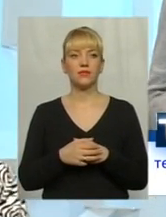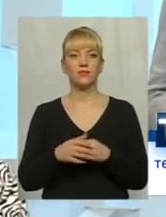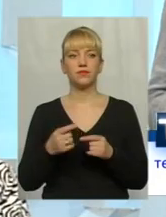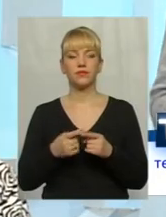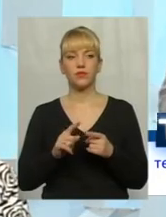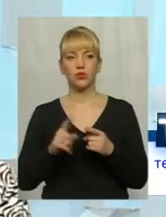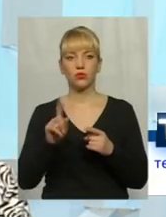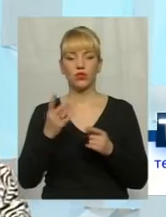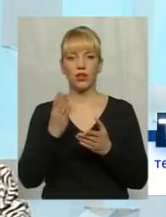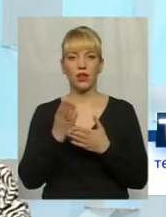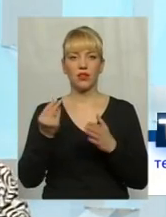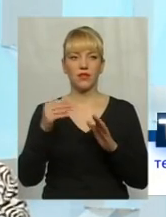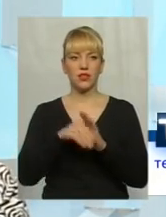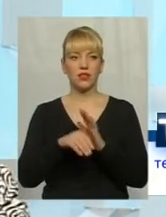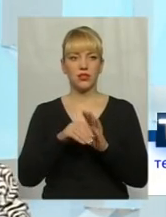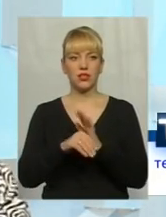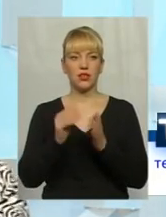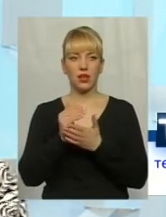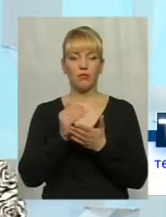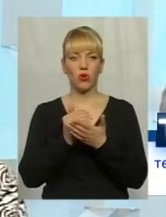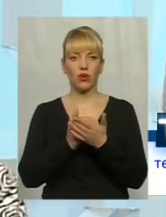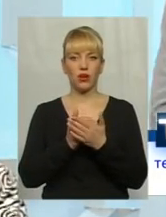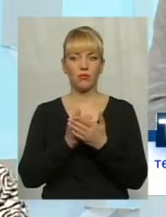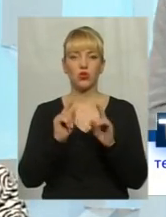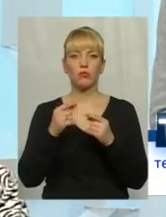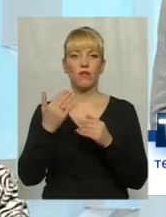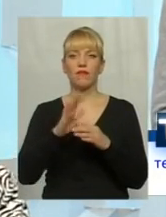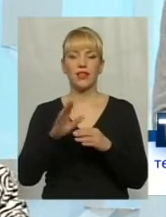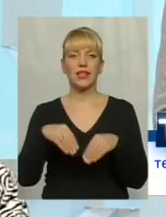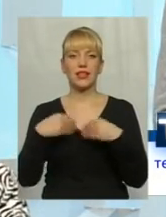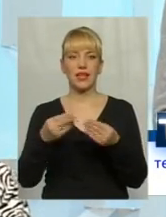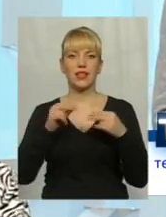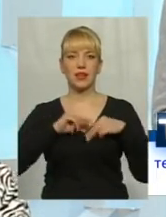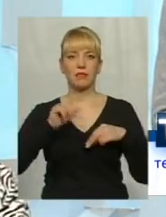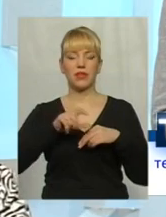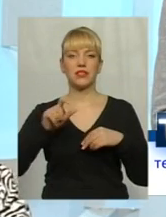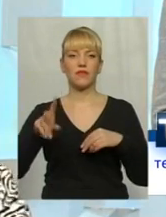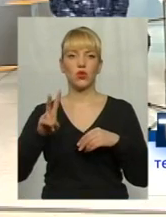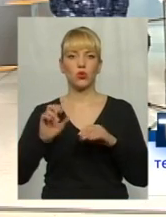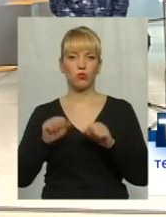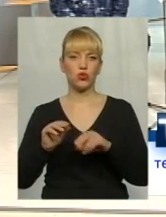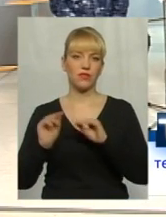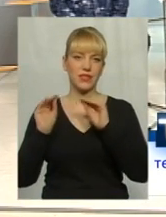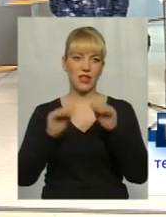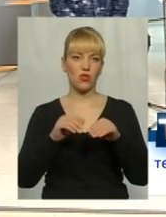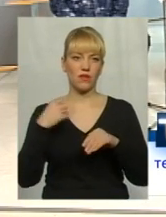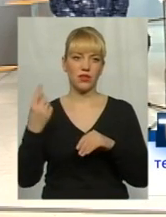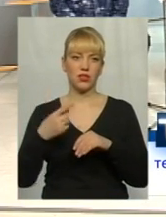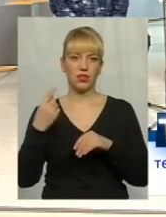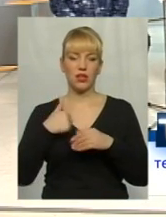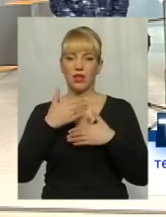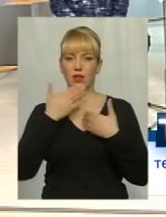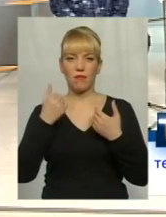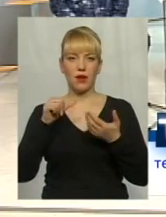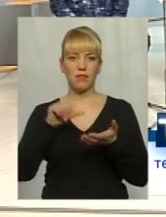інвестиційна програма, якщо не помиляю, ще послугу Кабміну. Чому ви не даєте працівників, яким ви встановляєте щочок? Тут немає представника